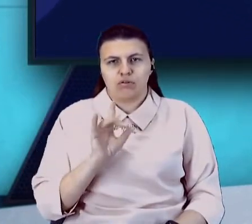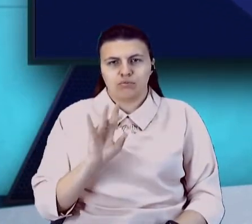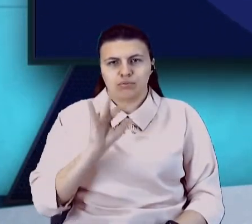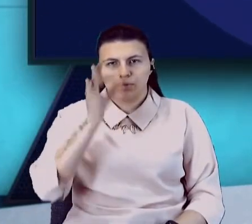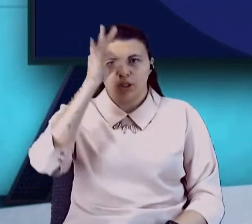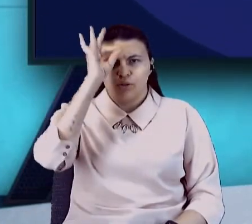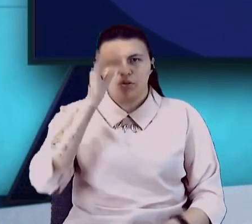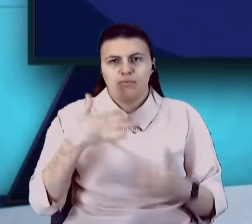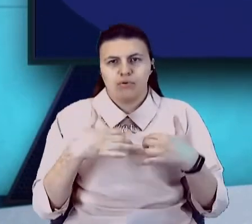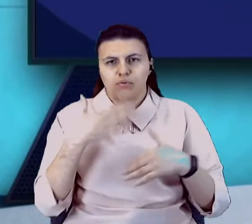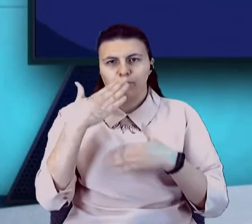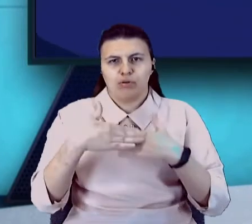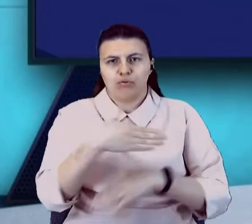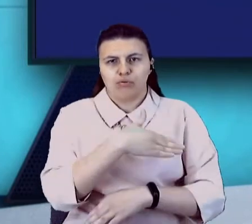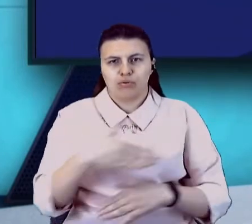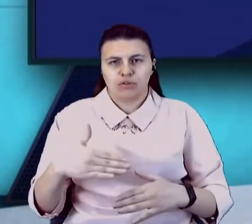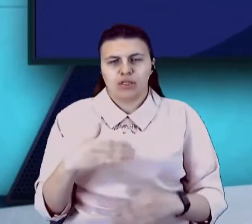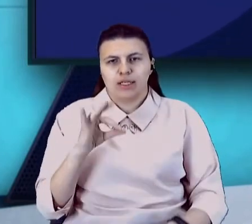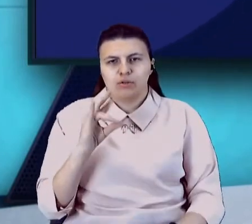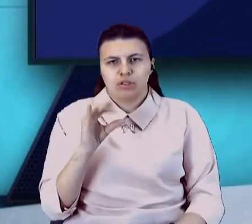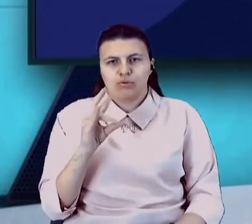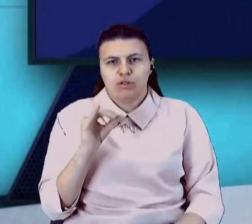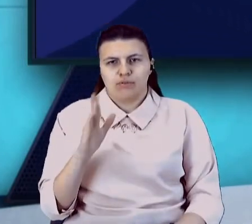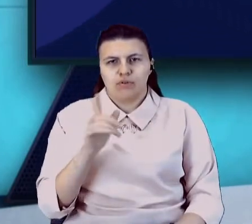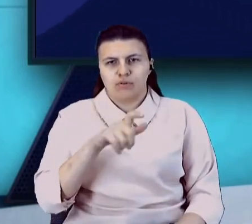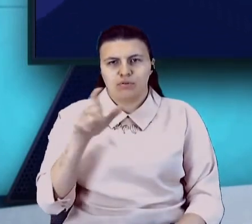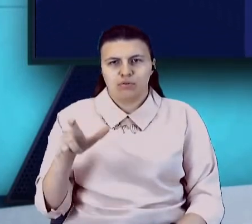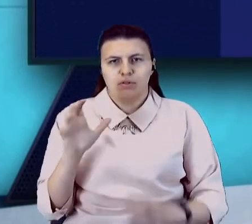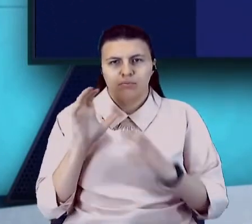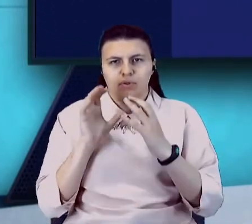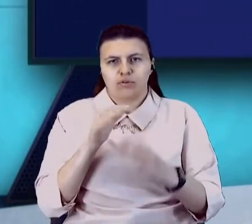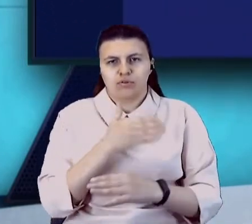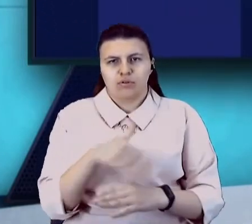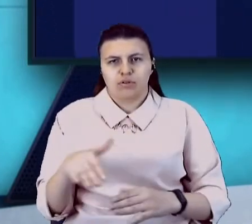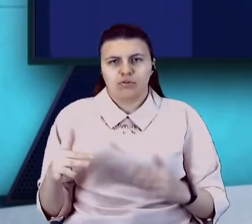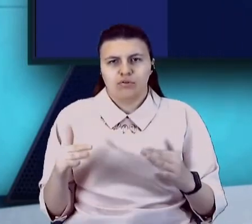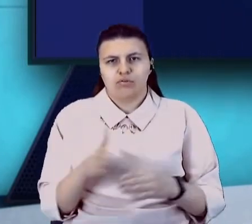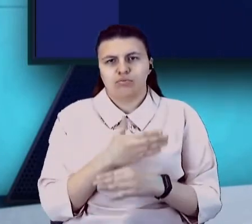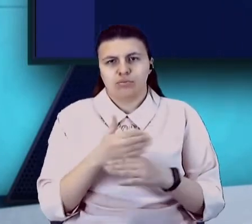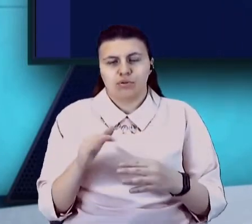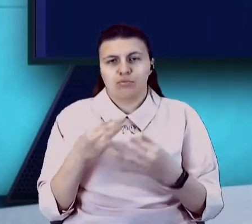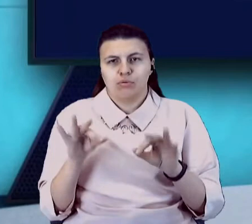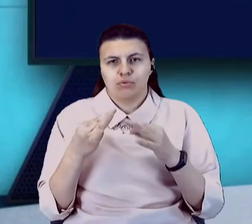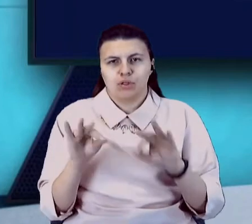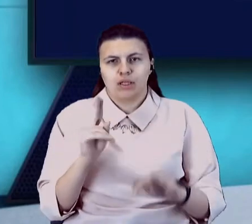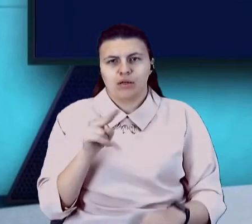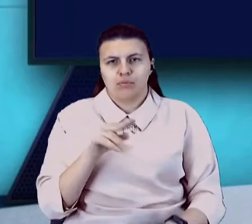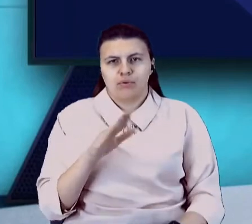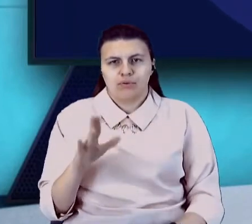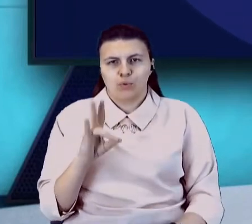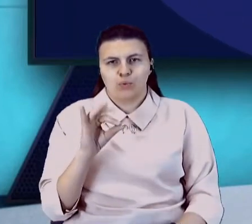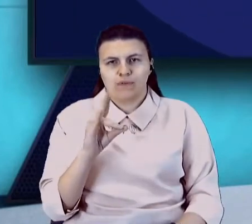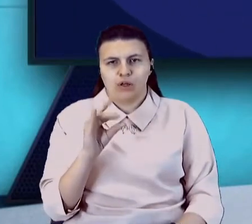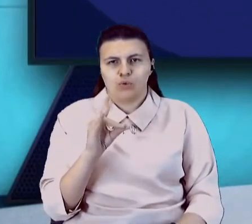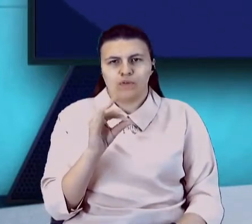прикордонного загону Ігор Заруднів, людей та автівки через лінію розмежування пропускатимуть на КПВВ Гнутове, Новотроїцьке,